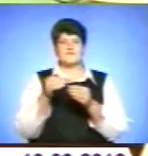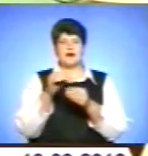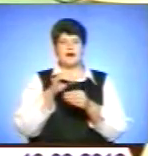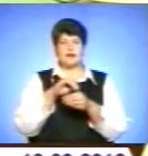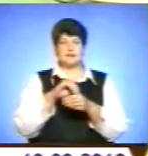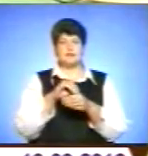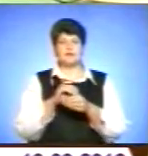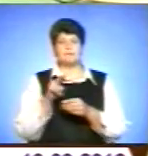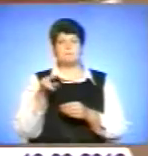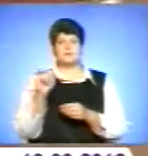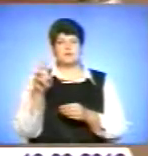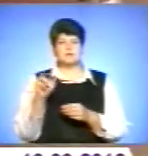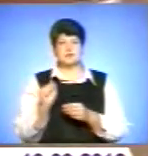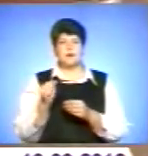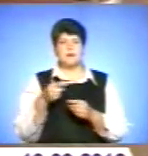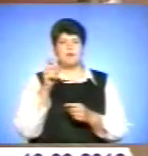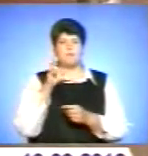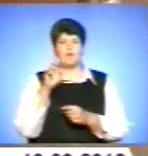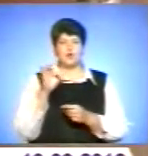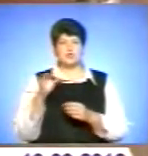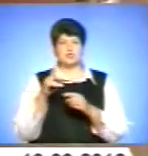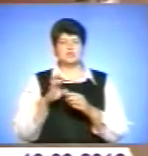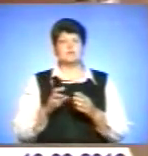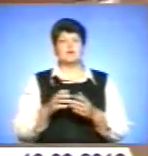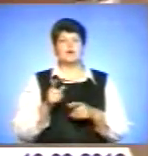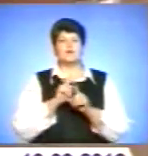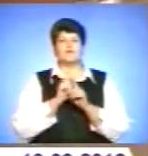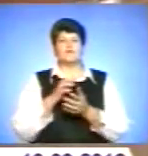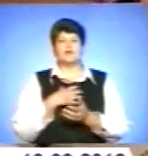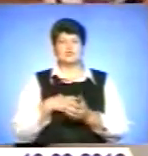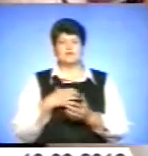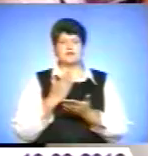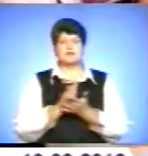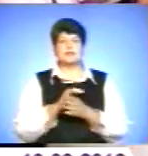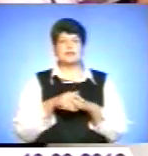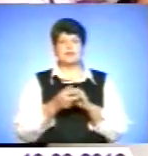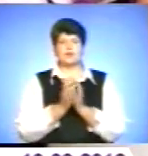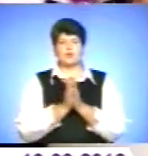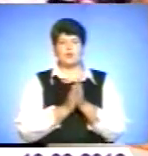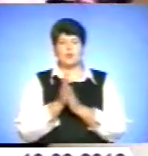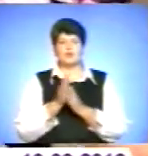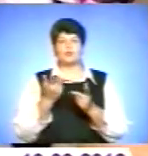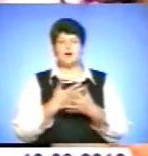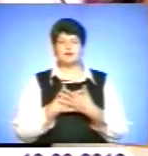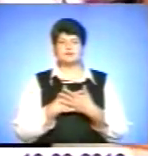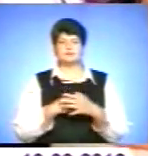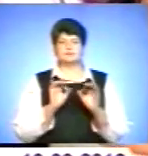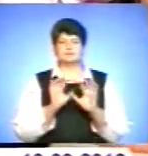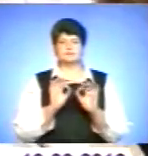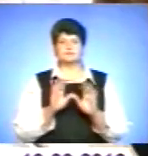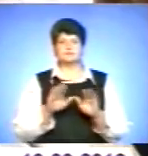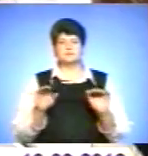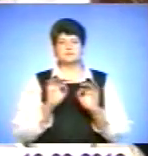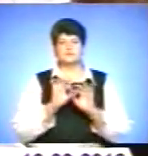піса і борщ. Важливим елементом у шкільному харчуванні є гігієна рук, яку активно пропагують у школах.